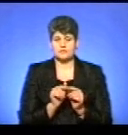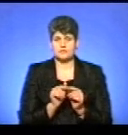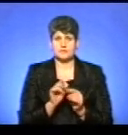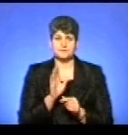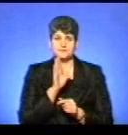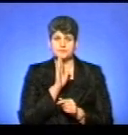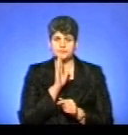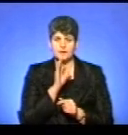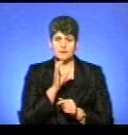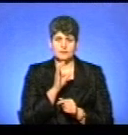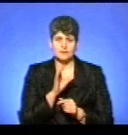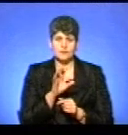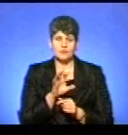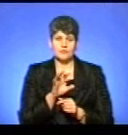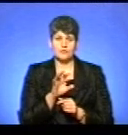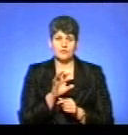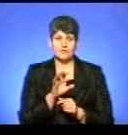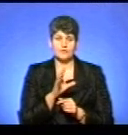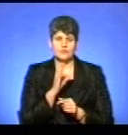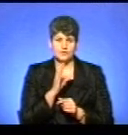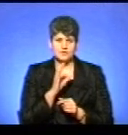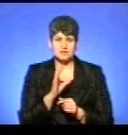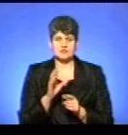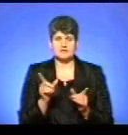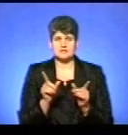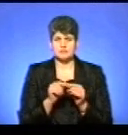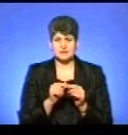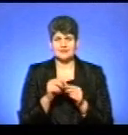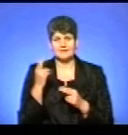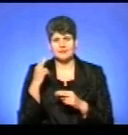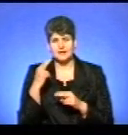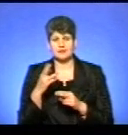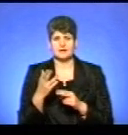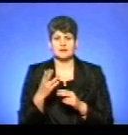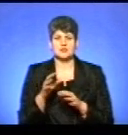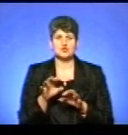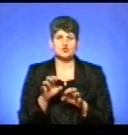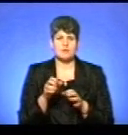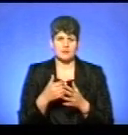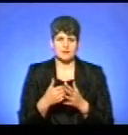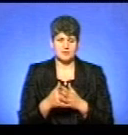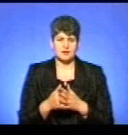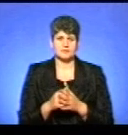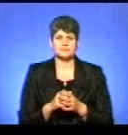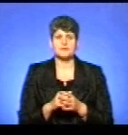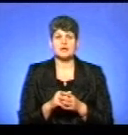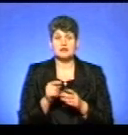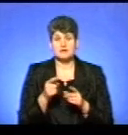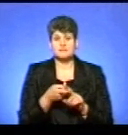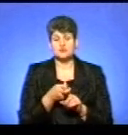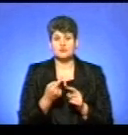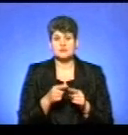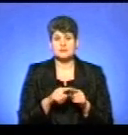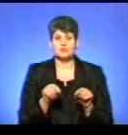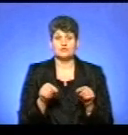спарується з особинами диких або бродячих собак. Внаслідок цього утворюються